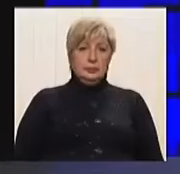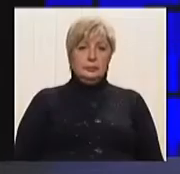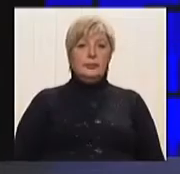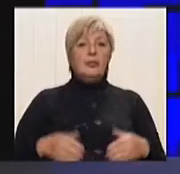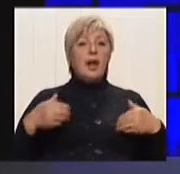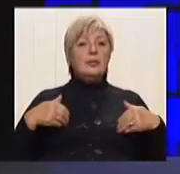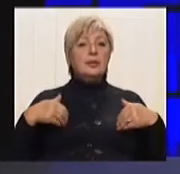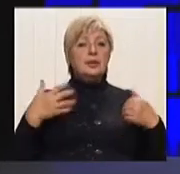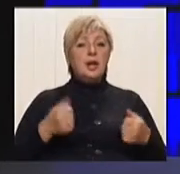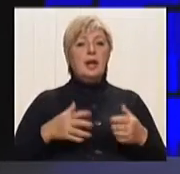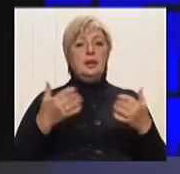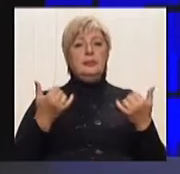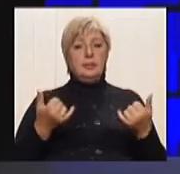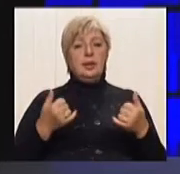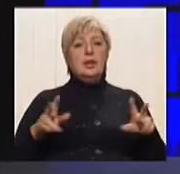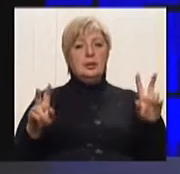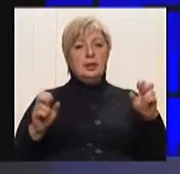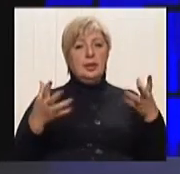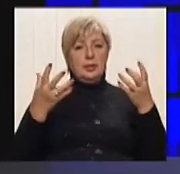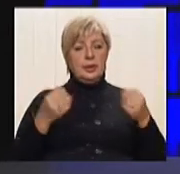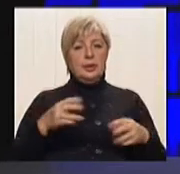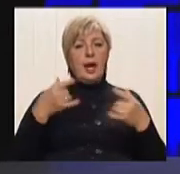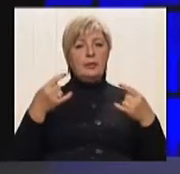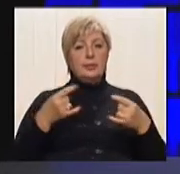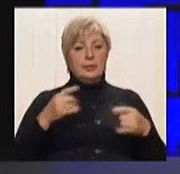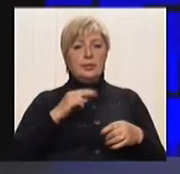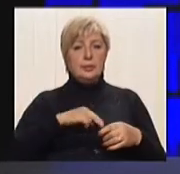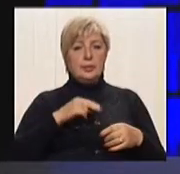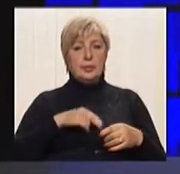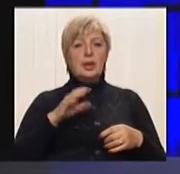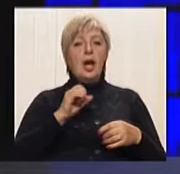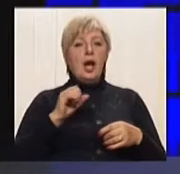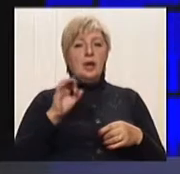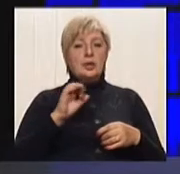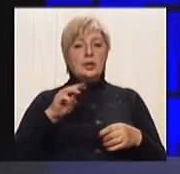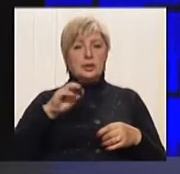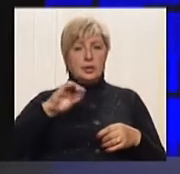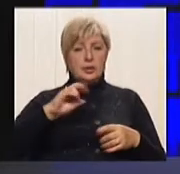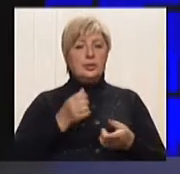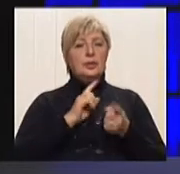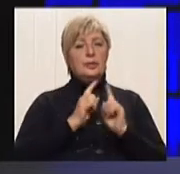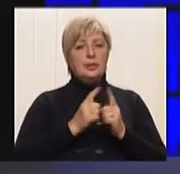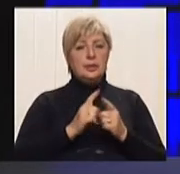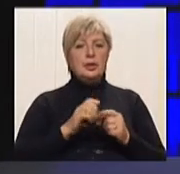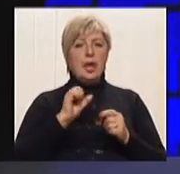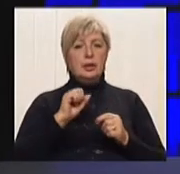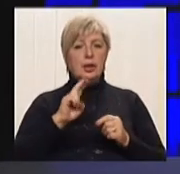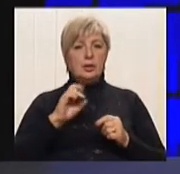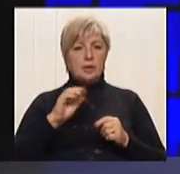Вітаю, ефірі програма «Тема дня». В ефірі працюють Олександра Троунь та перекладачка жестової мови Ганна Костікова.